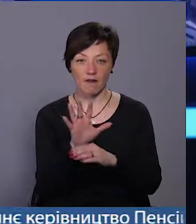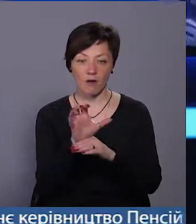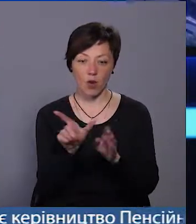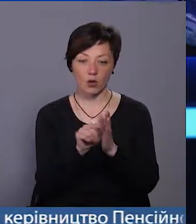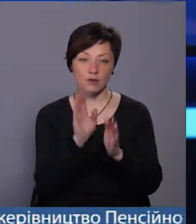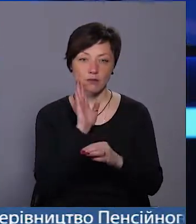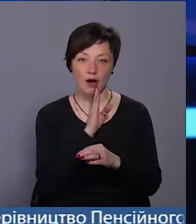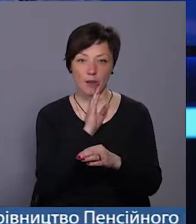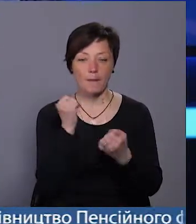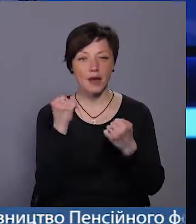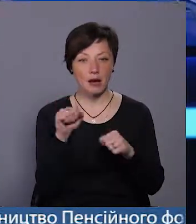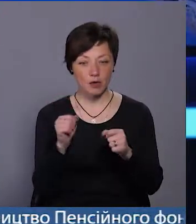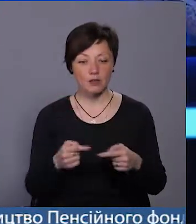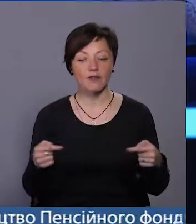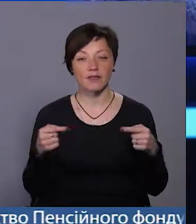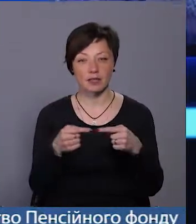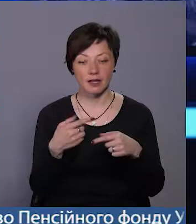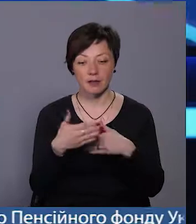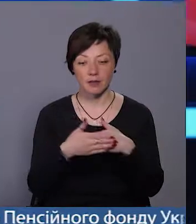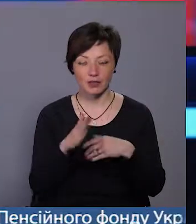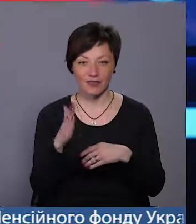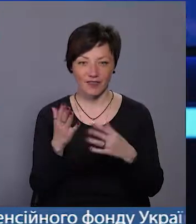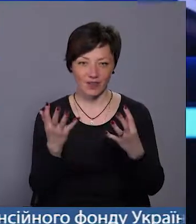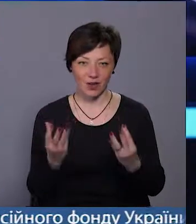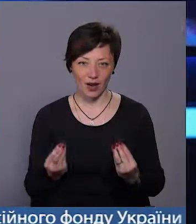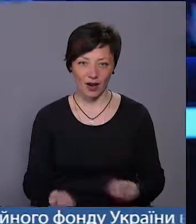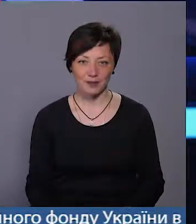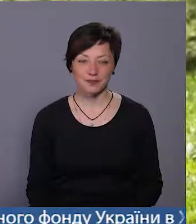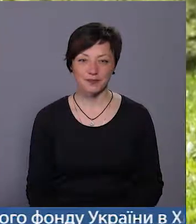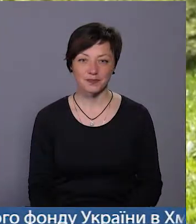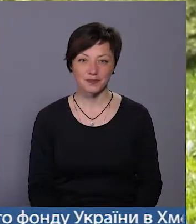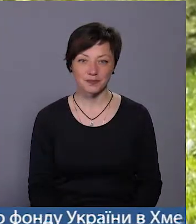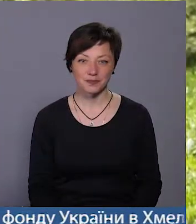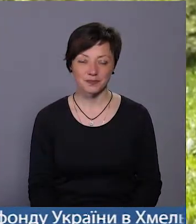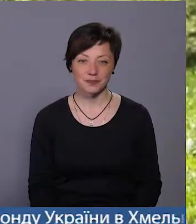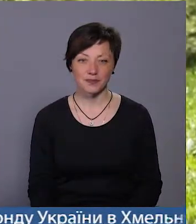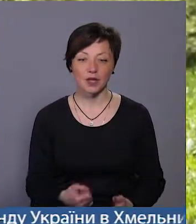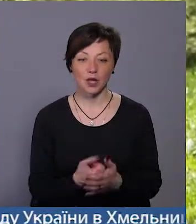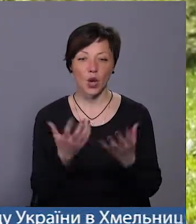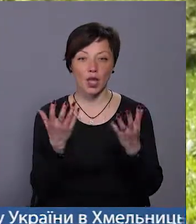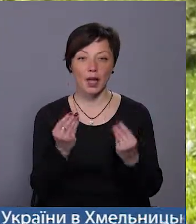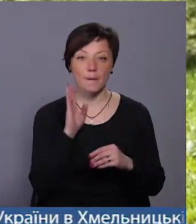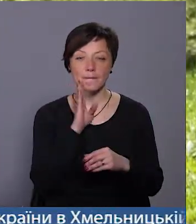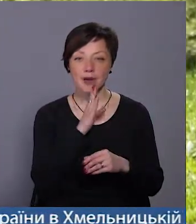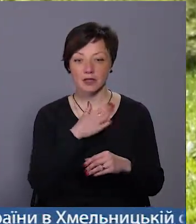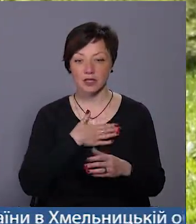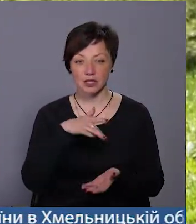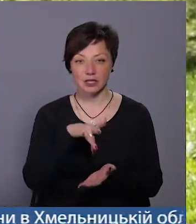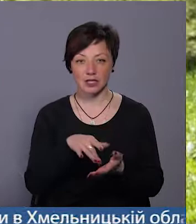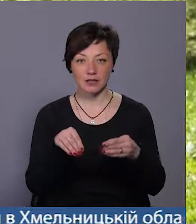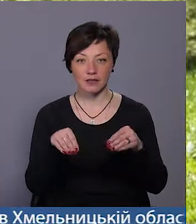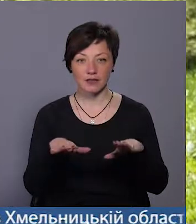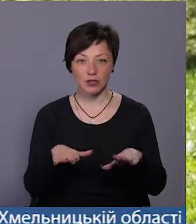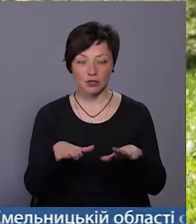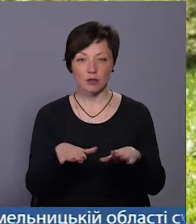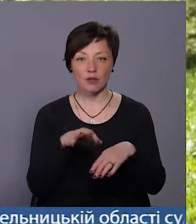мамою». Переможця визначать найближчого вівторка. До Дня матері наш центр вирішив провести